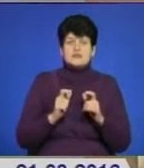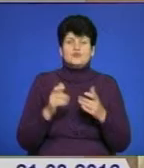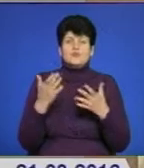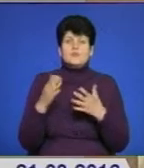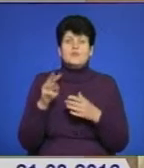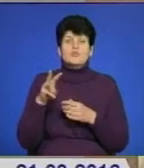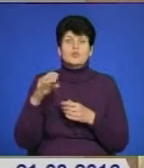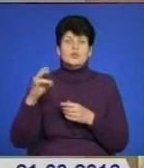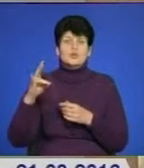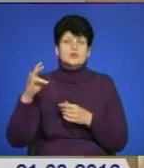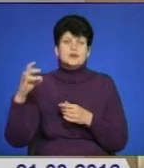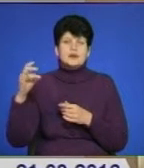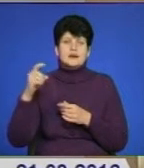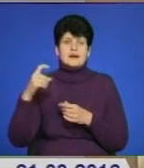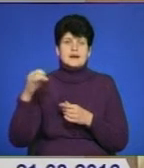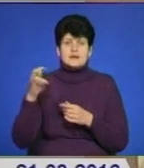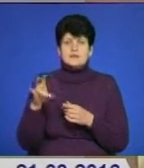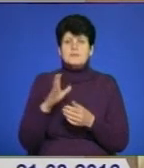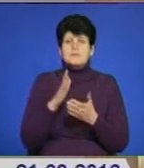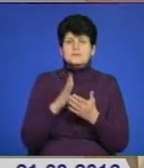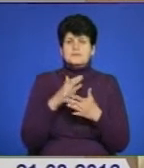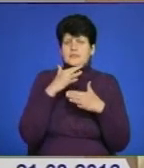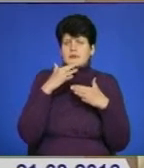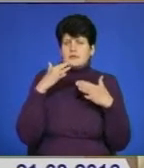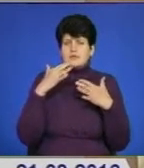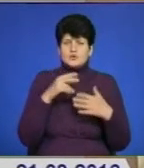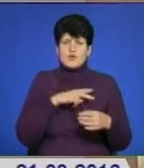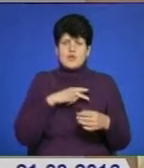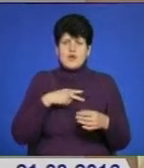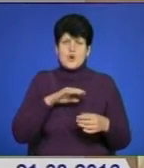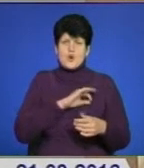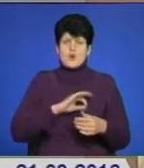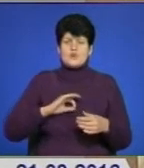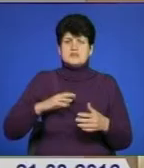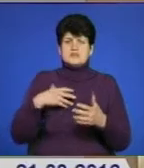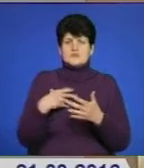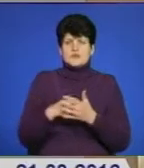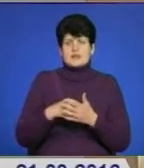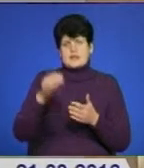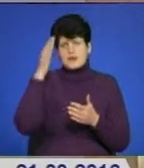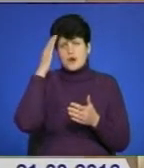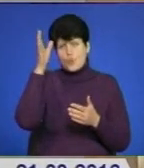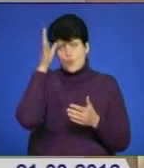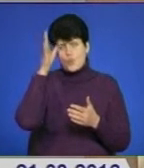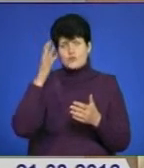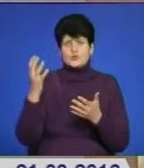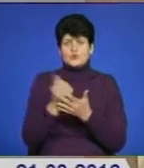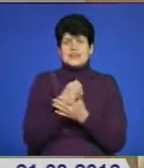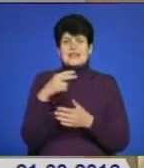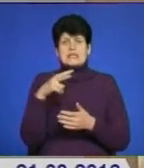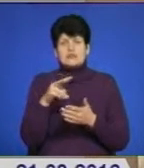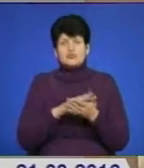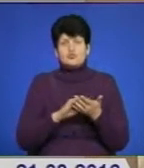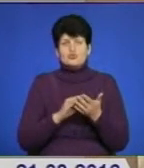університету. Він був удостоєний багатьох нагород за свої наукові досягнення і за свою літературну